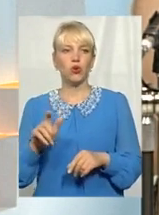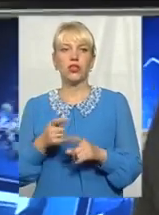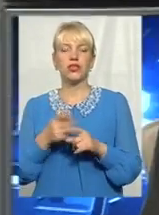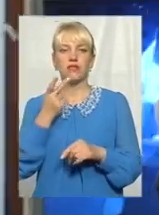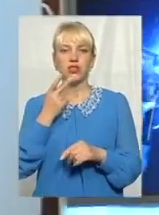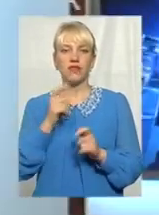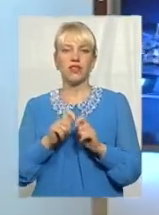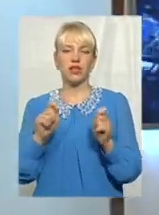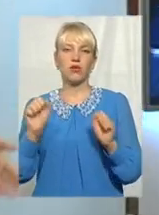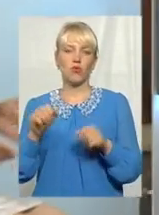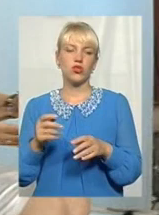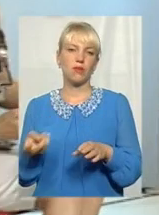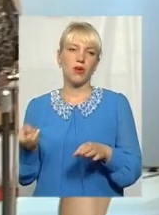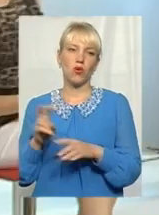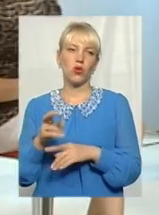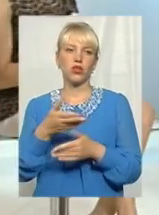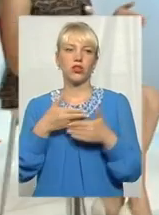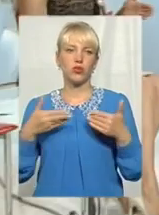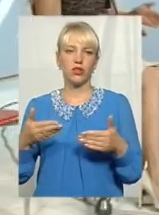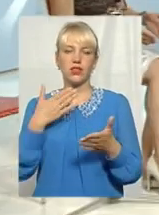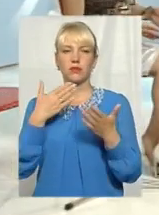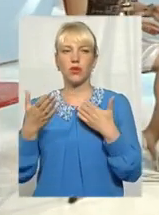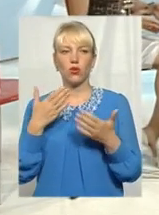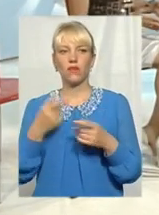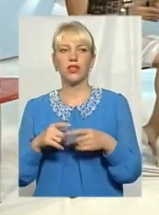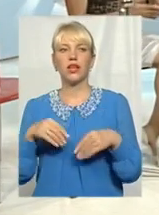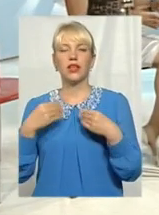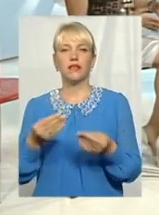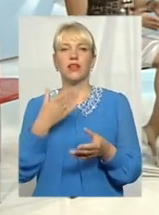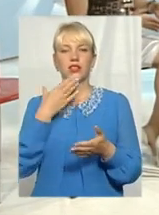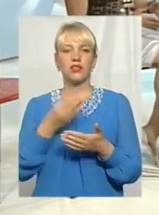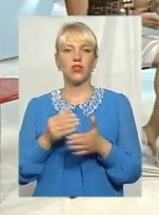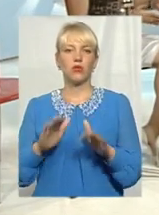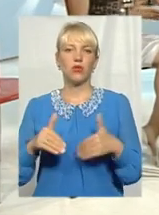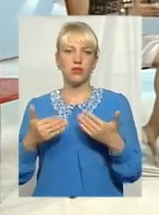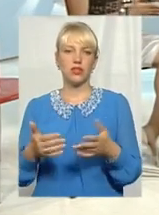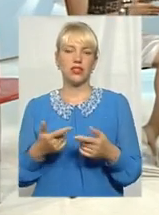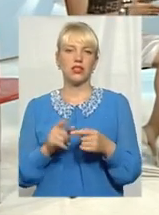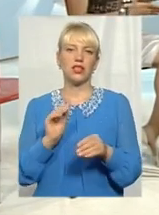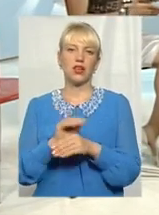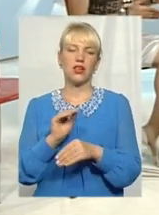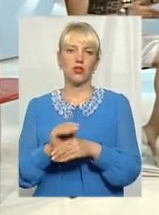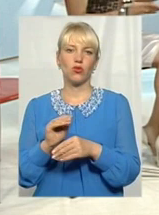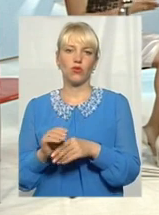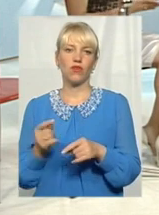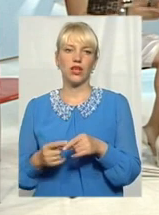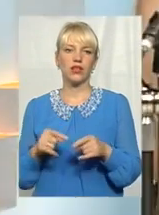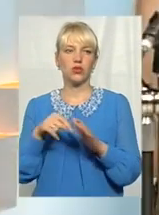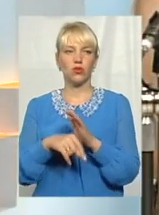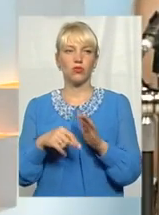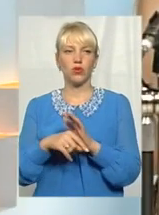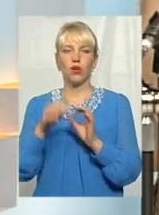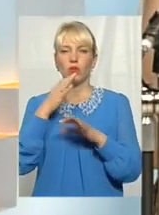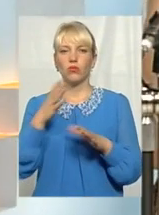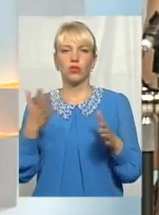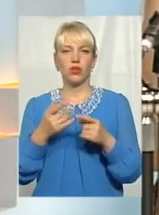завжди люди можуть приходити до нас, спілкуватися, давати свої пропозиції, критикувати, тобто, будь-яким